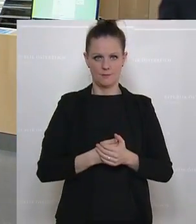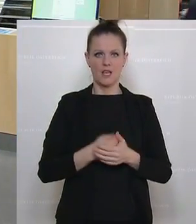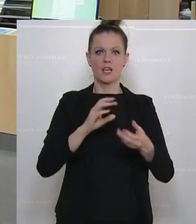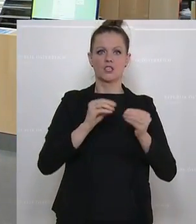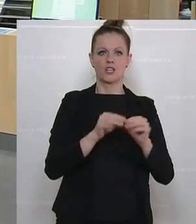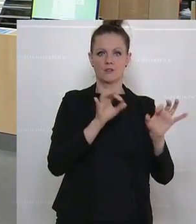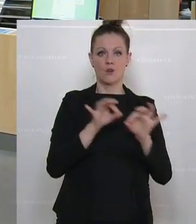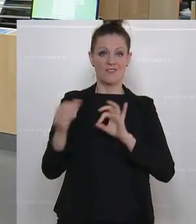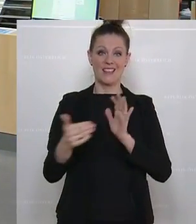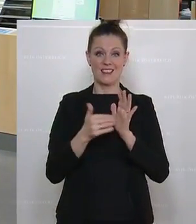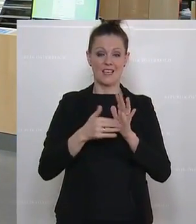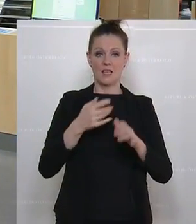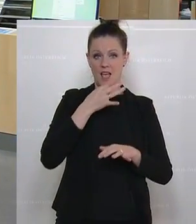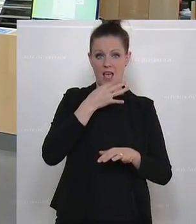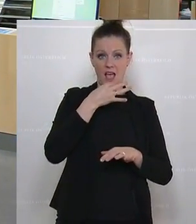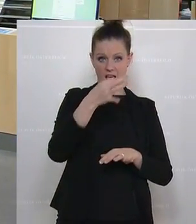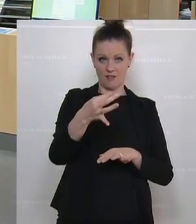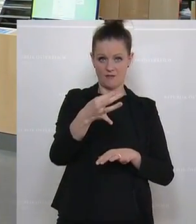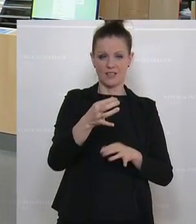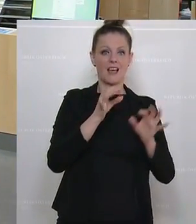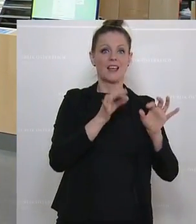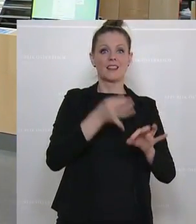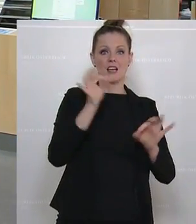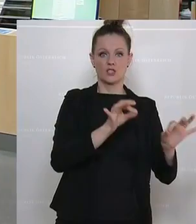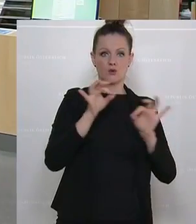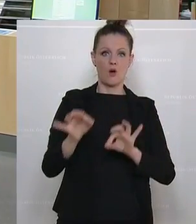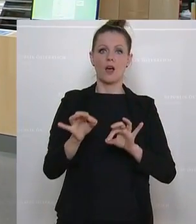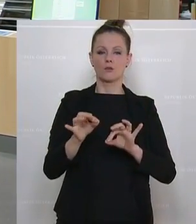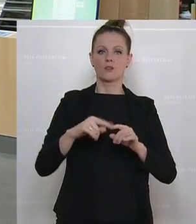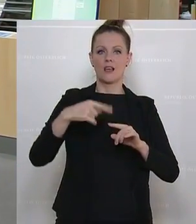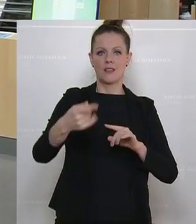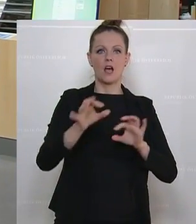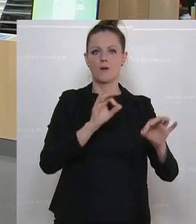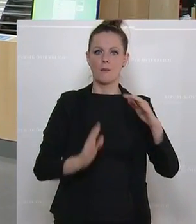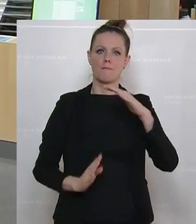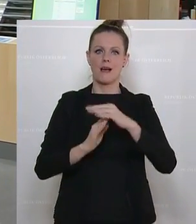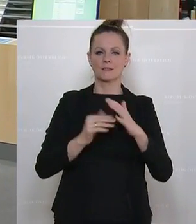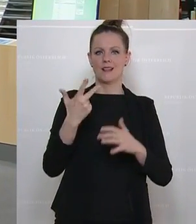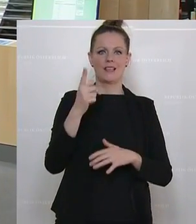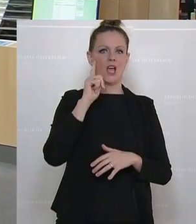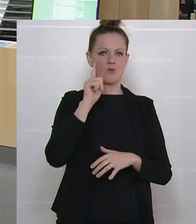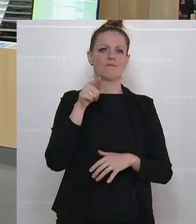Und in diesem Rahmen auch vier insgesamt Experten hier rings zu vier Themenblöcken.